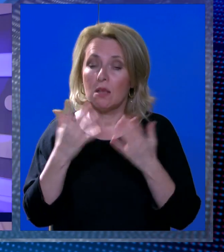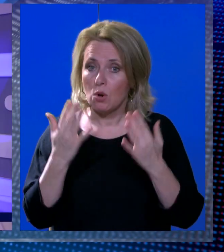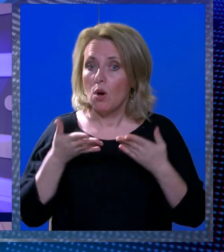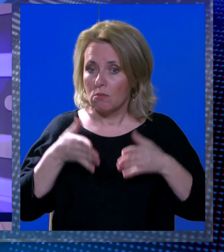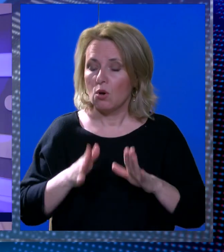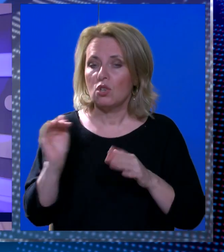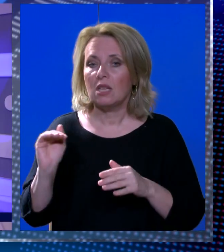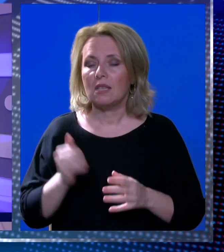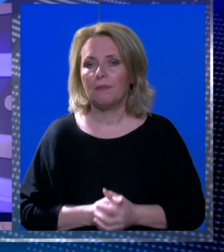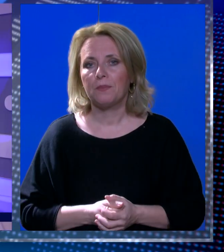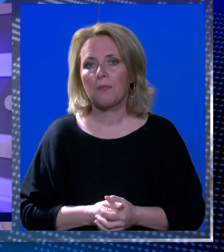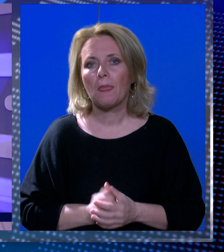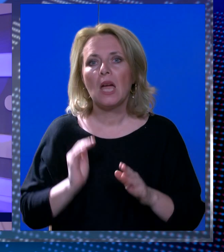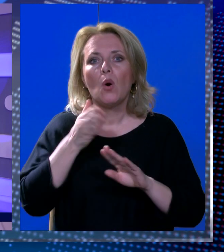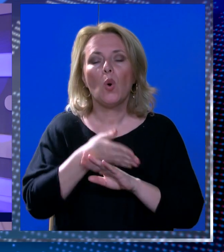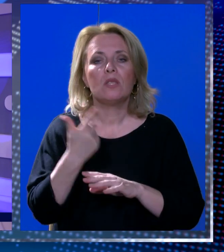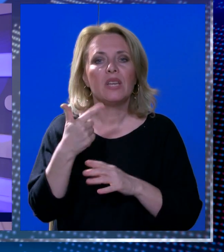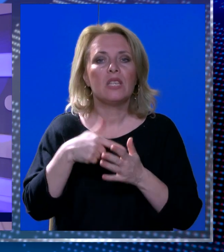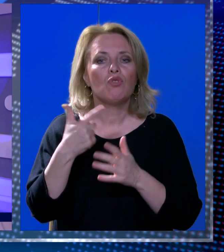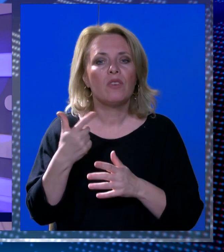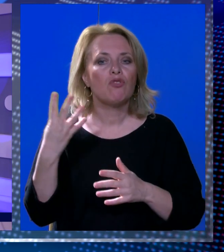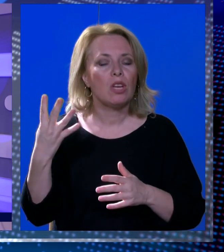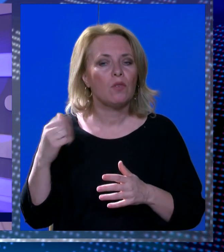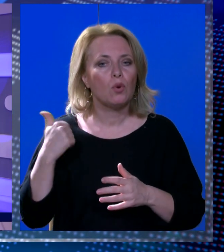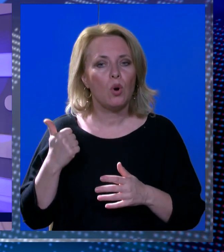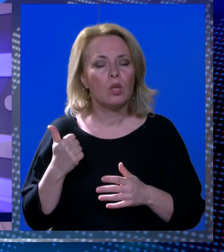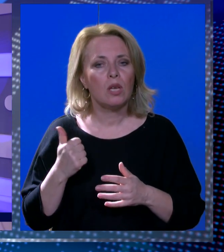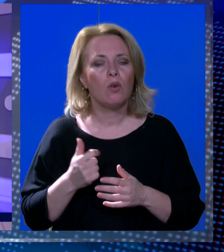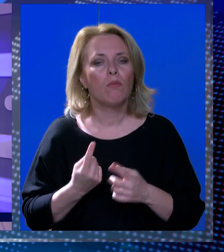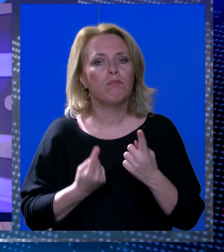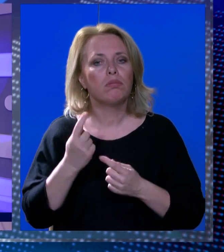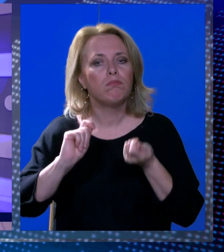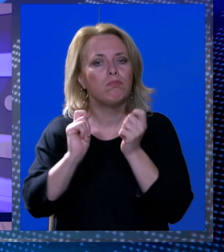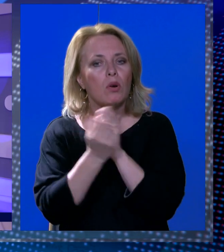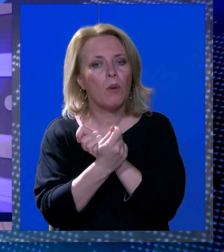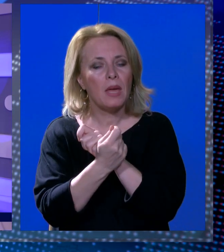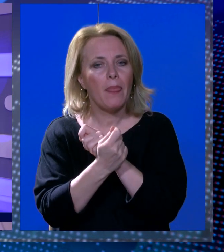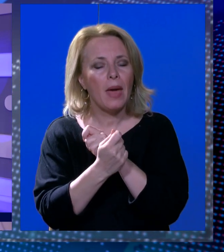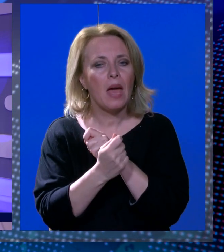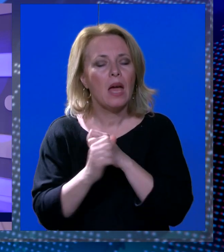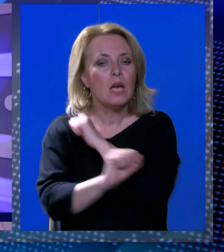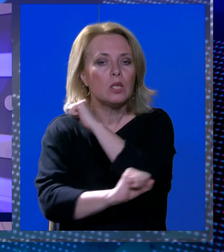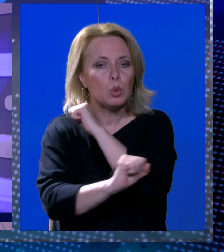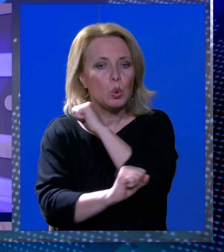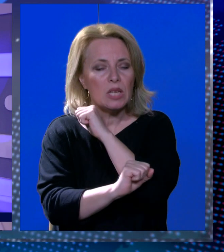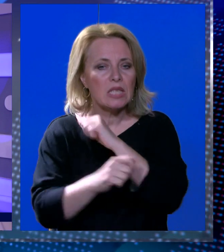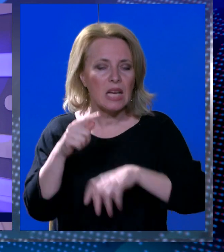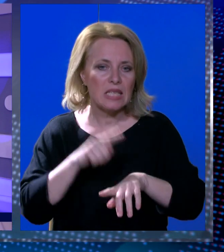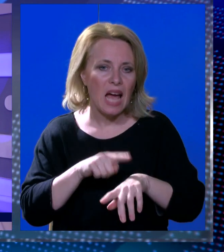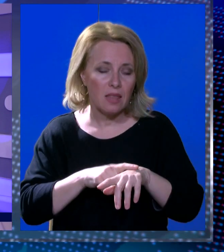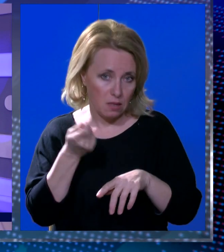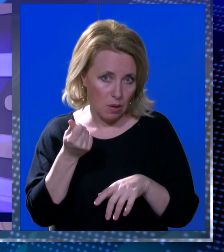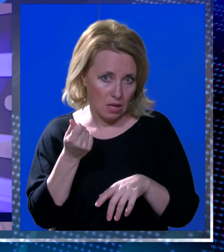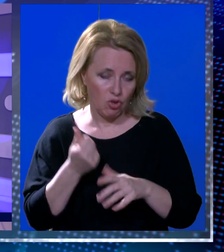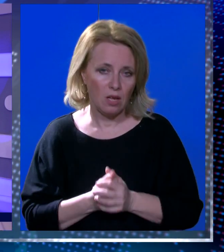Ulazkom u 2024. došlo je do brojnih promjena pa je tako povećana studenska minimalna satnica na 5,25 eura.